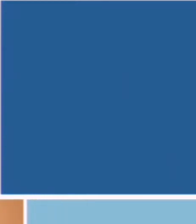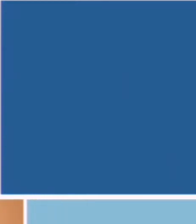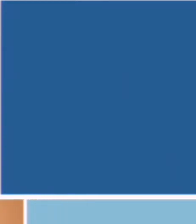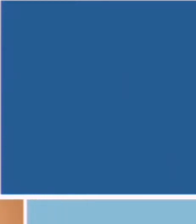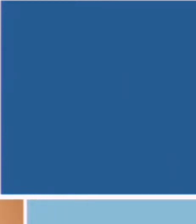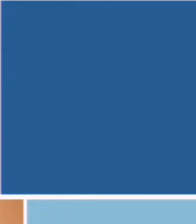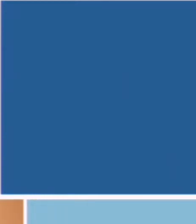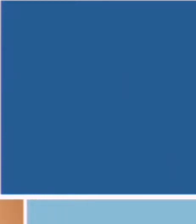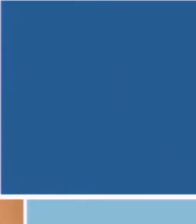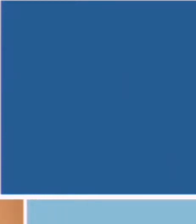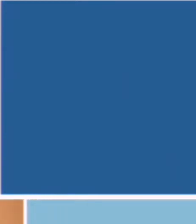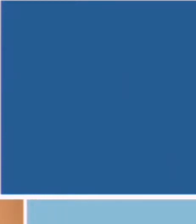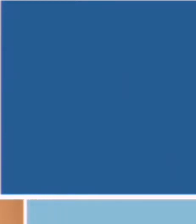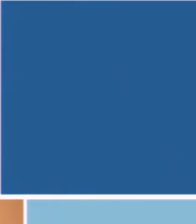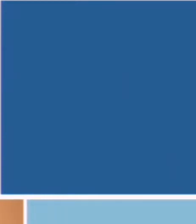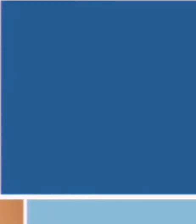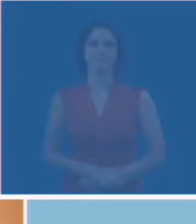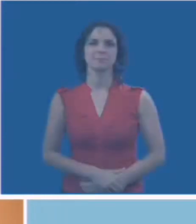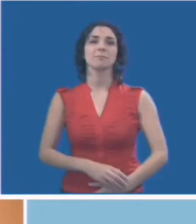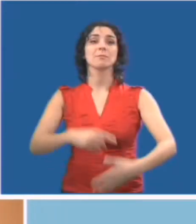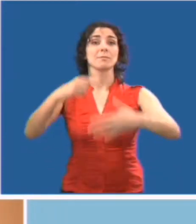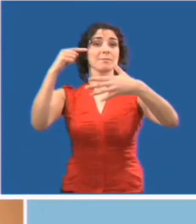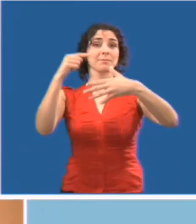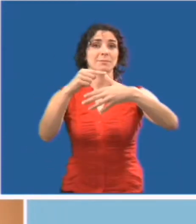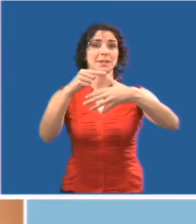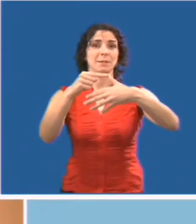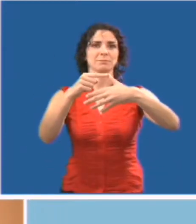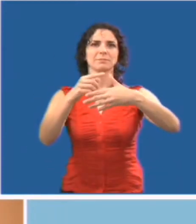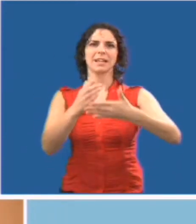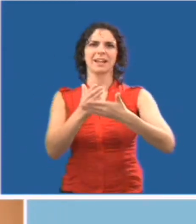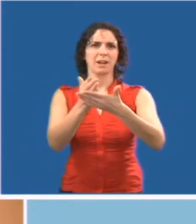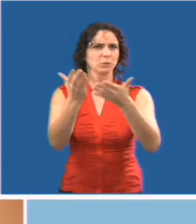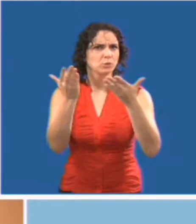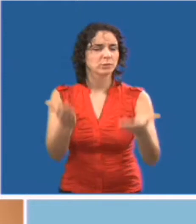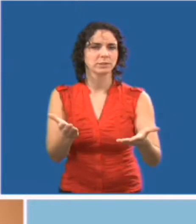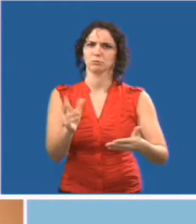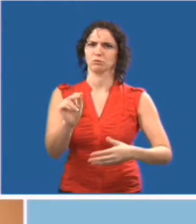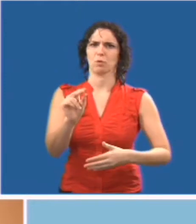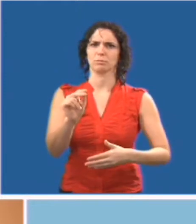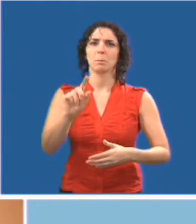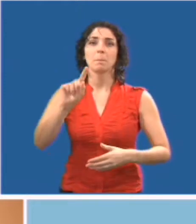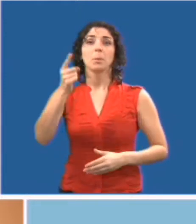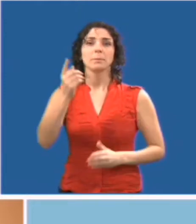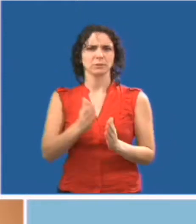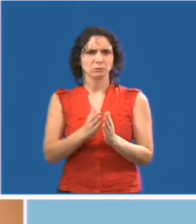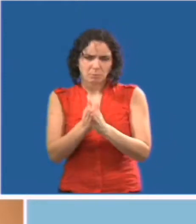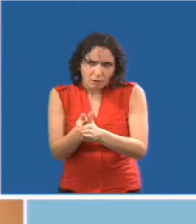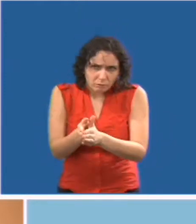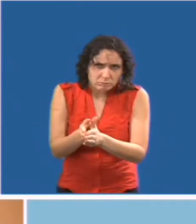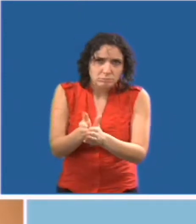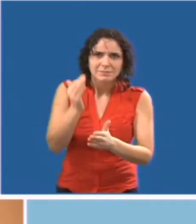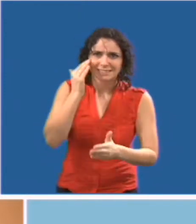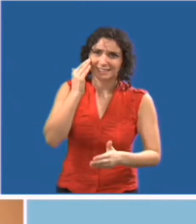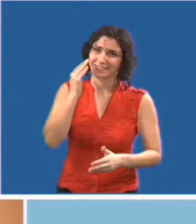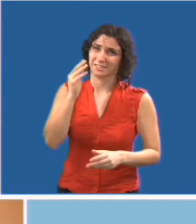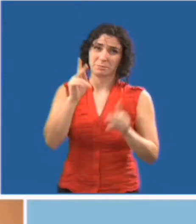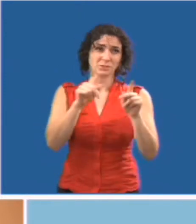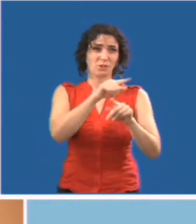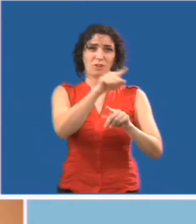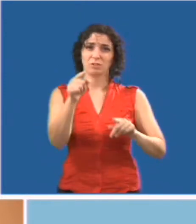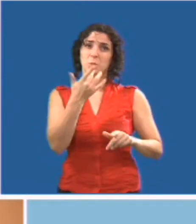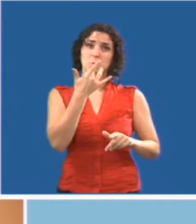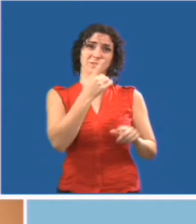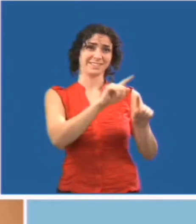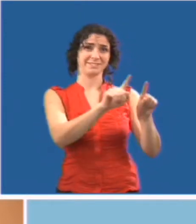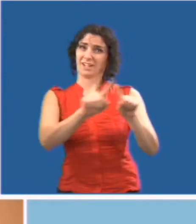Demandez avant d'aider. Les gens ont leur propre façon de faire les choses. Respectez l'espace personnel de vos clients.